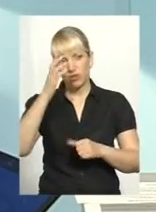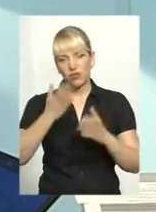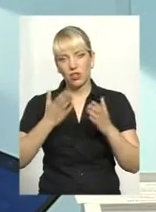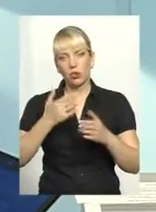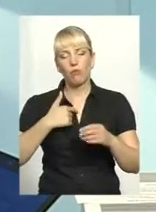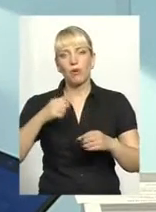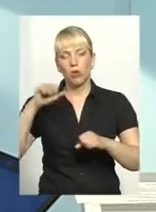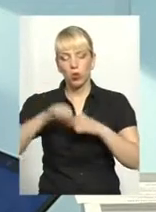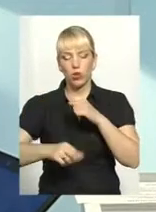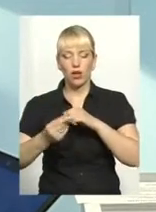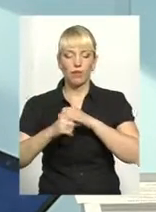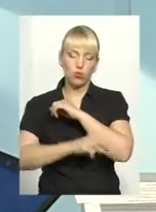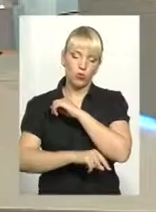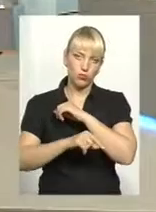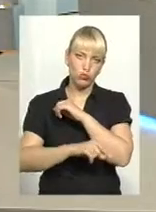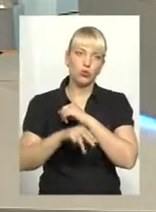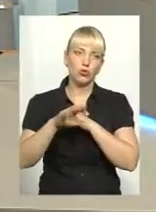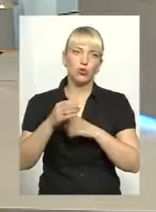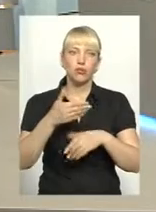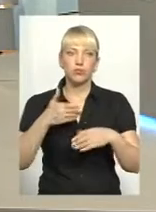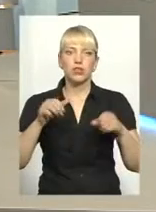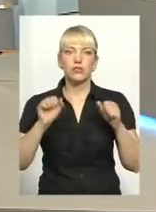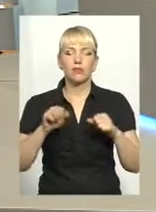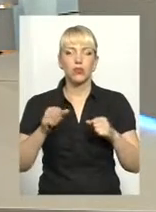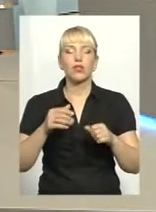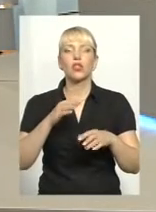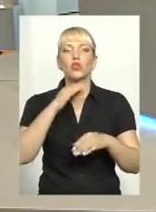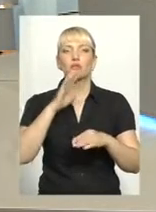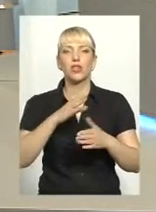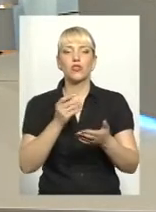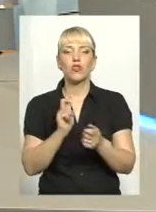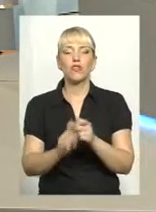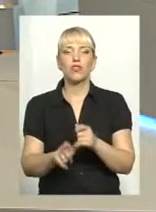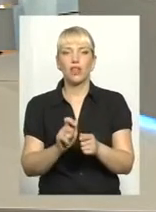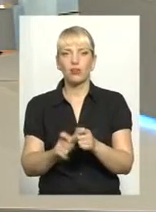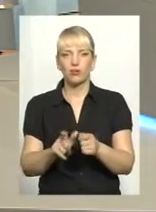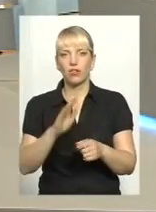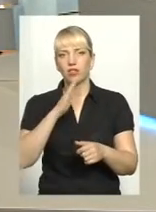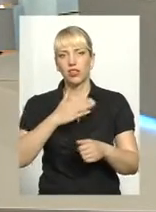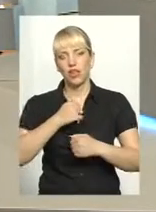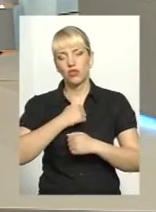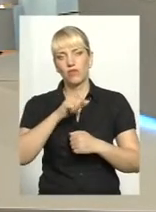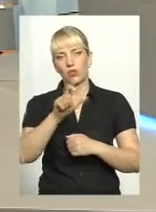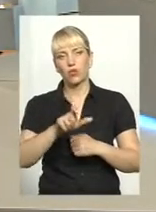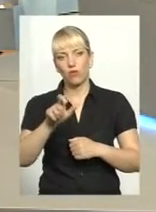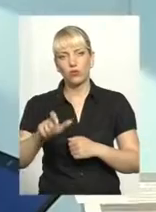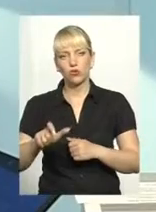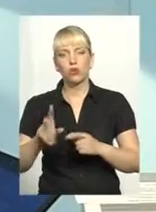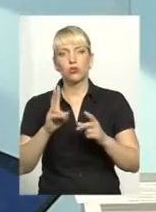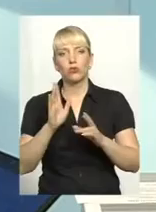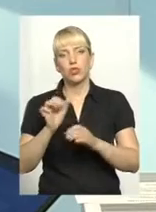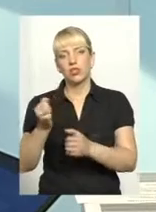подолаємо корупцію, то ми зможемо і достатньо фінансувати наших військовослужбовців, які будуть